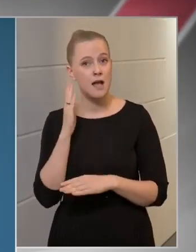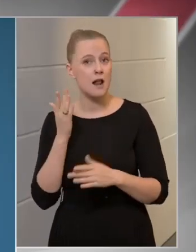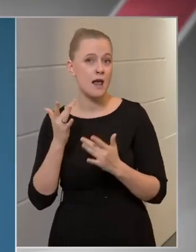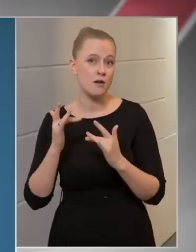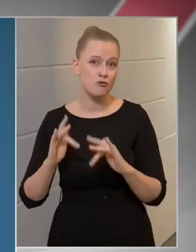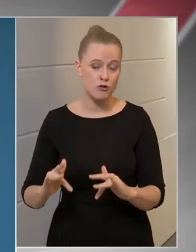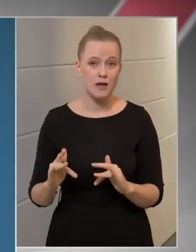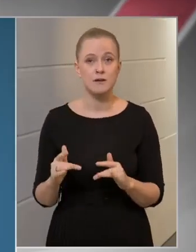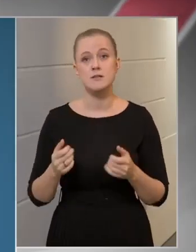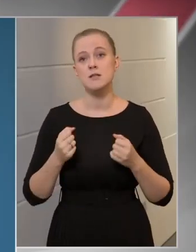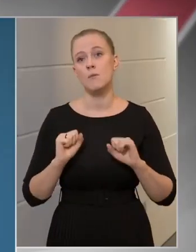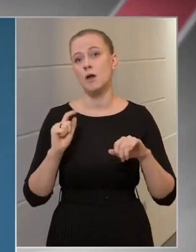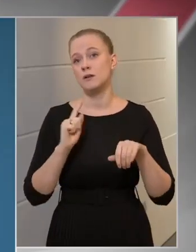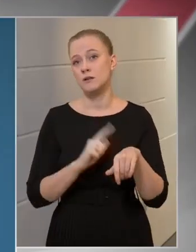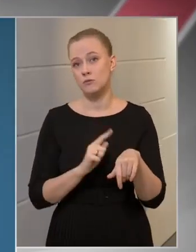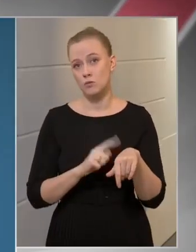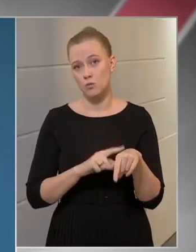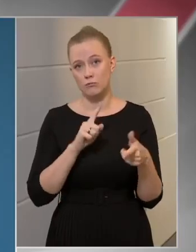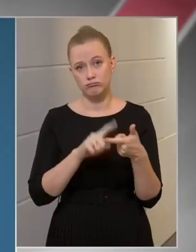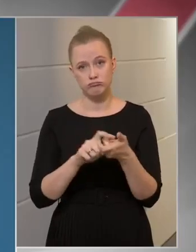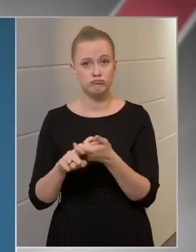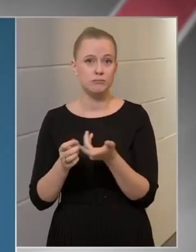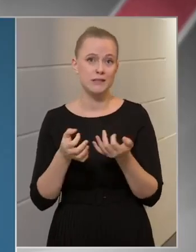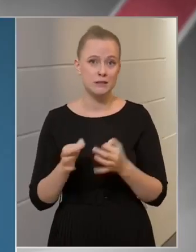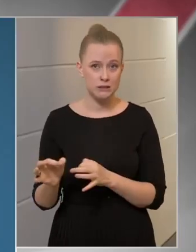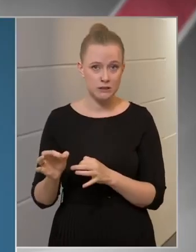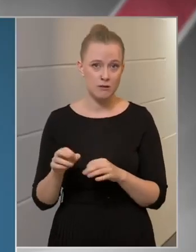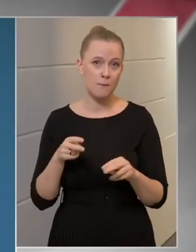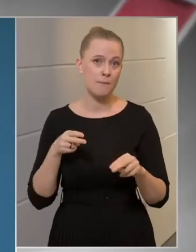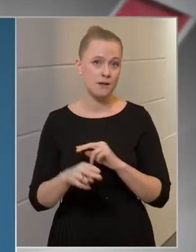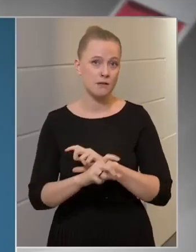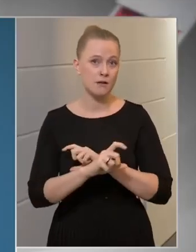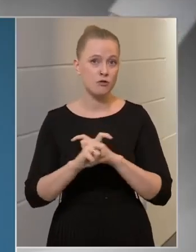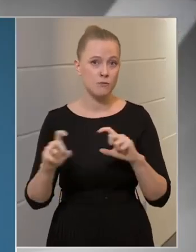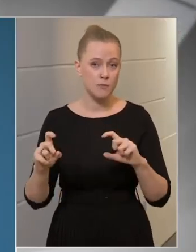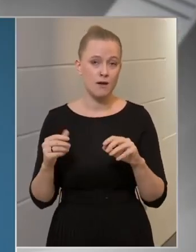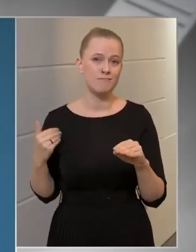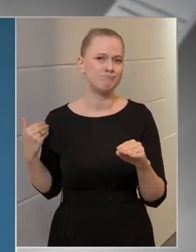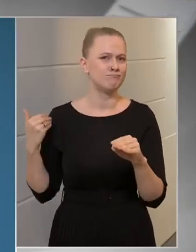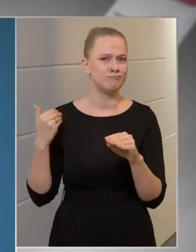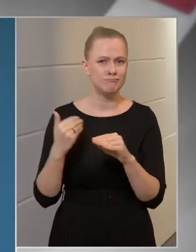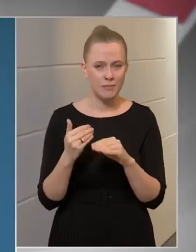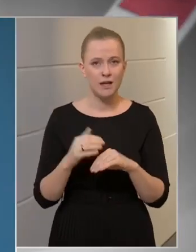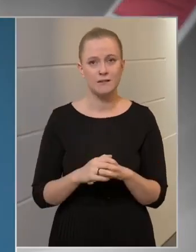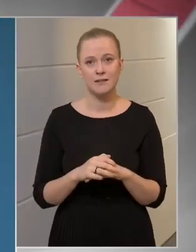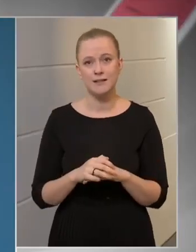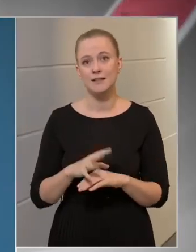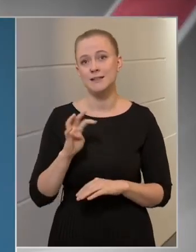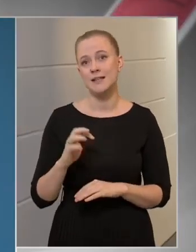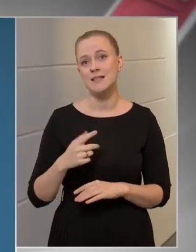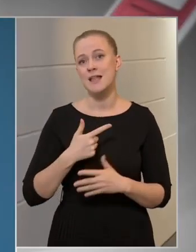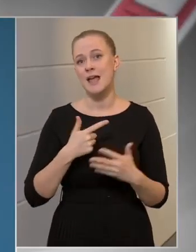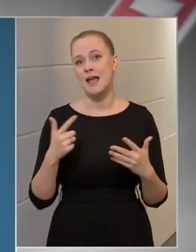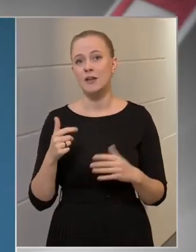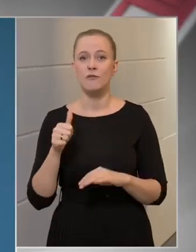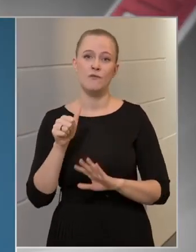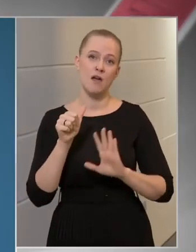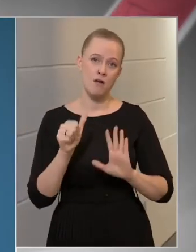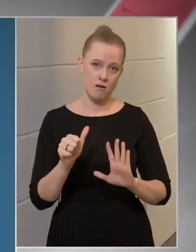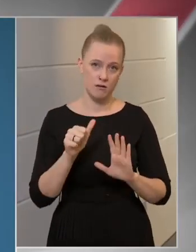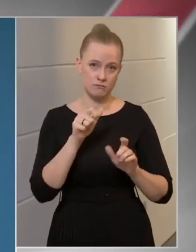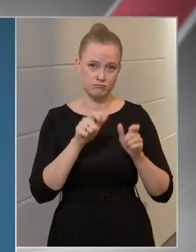valamint a szabadidős létesítményekre vonatkozó intézkedések megszegése ügyében ezidáig 476 rendőri intézkedést